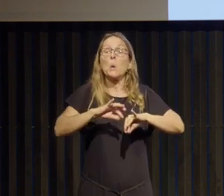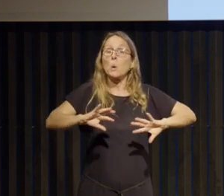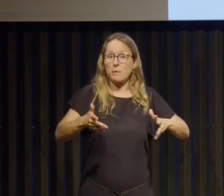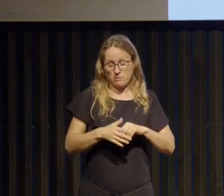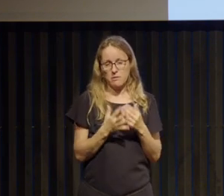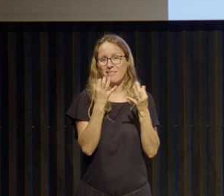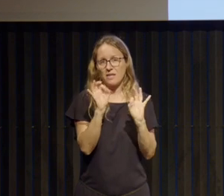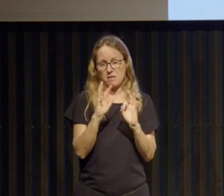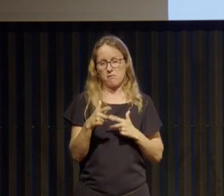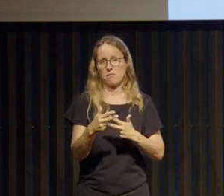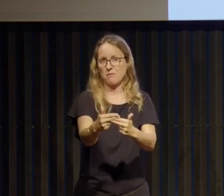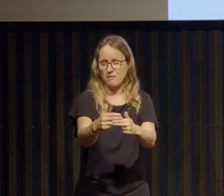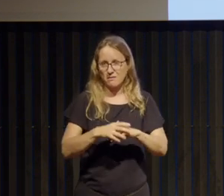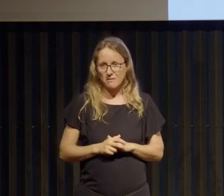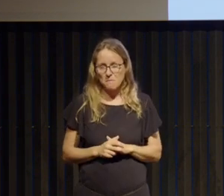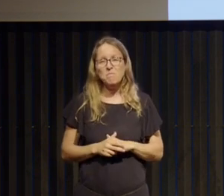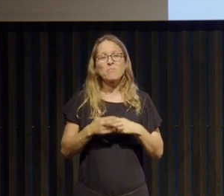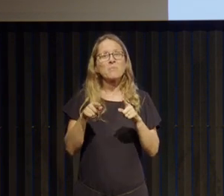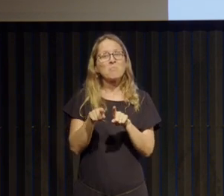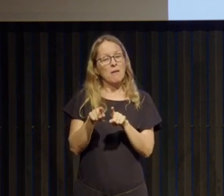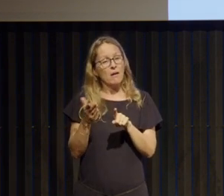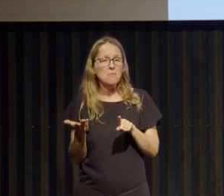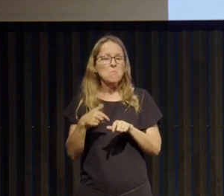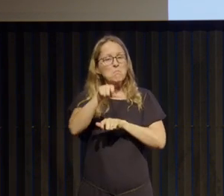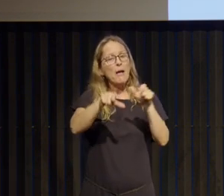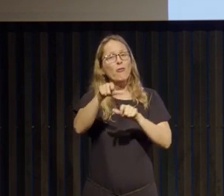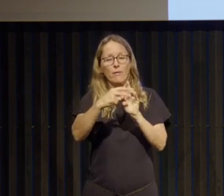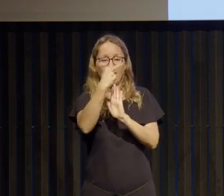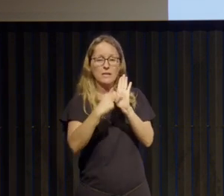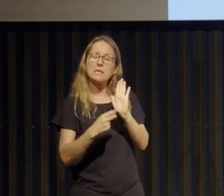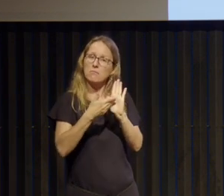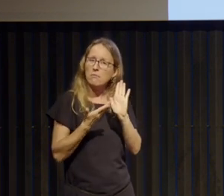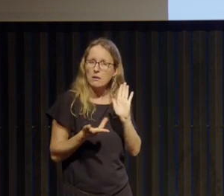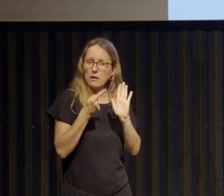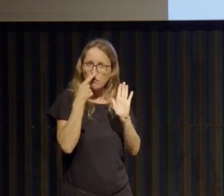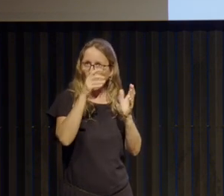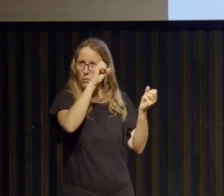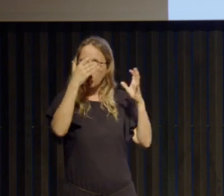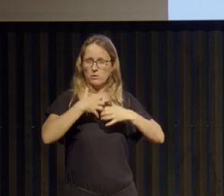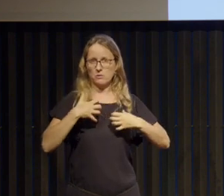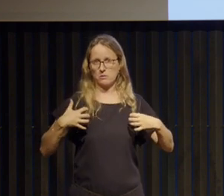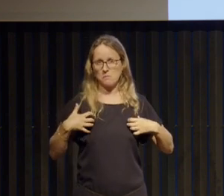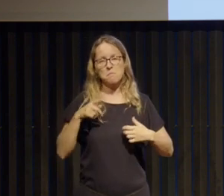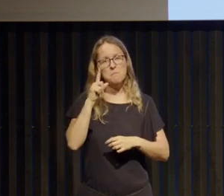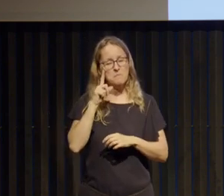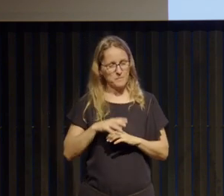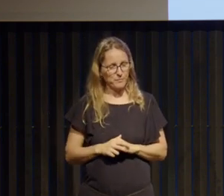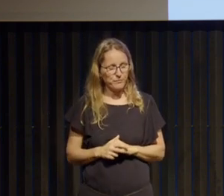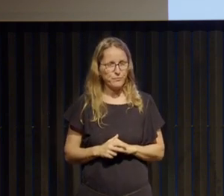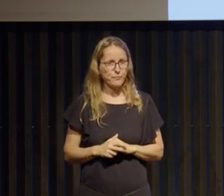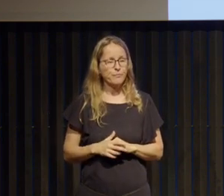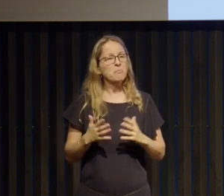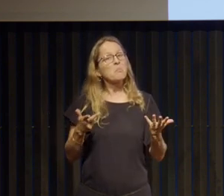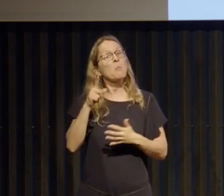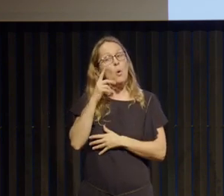il offre également au lecteur une dimension scientifique puisque de nombreux